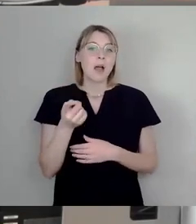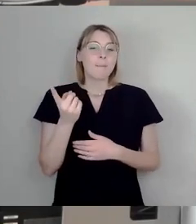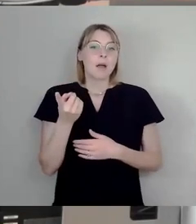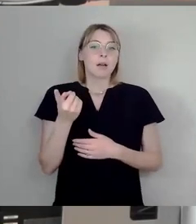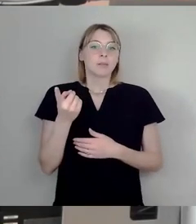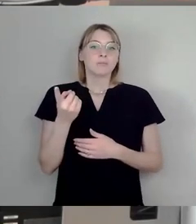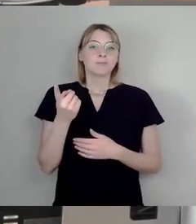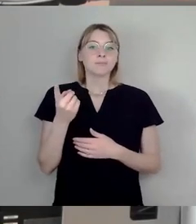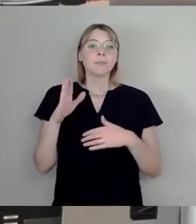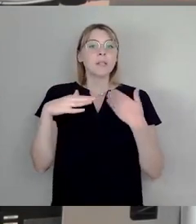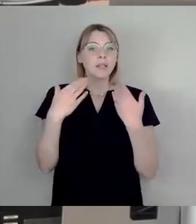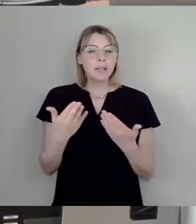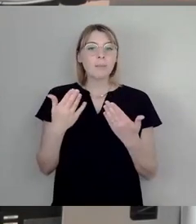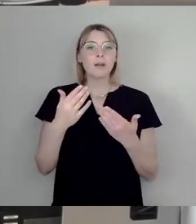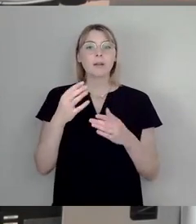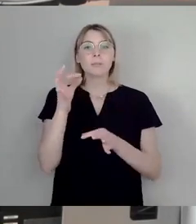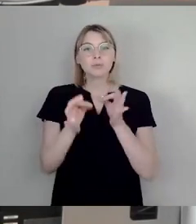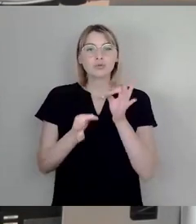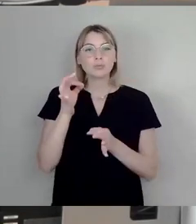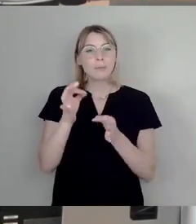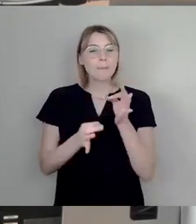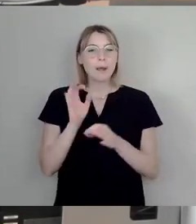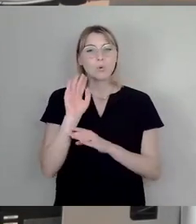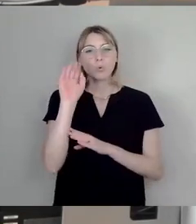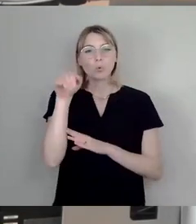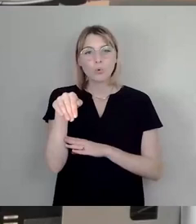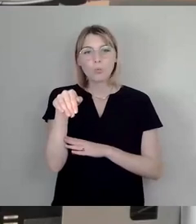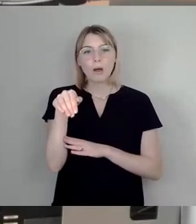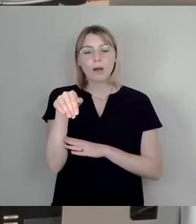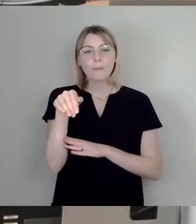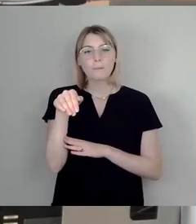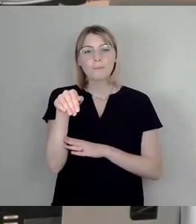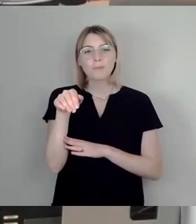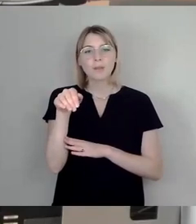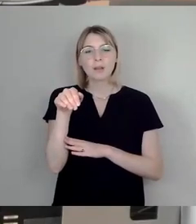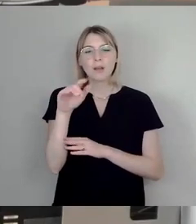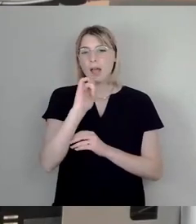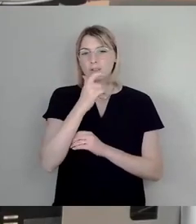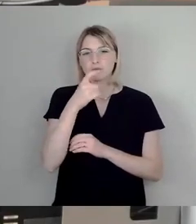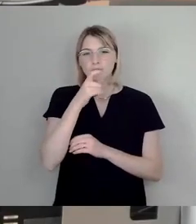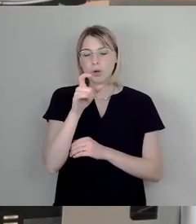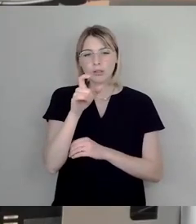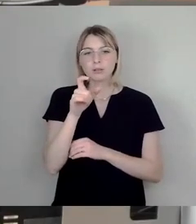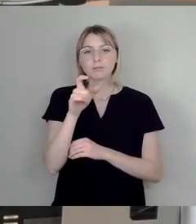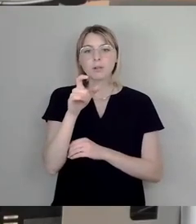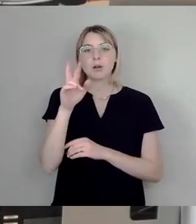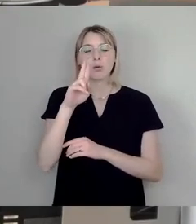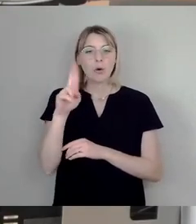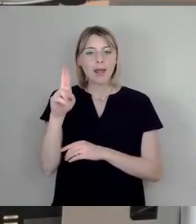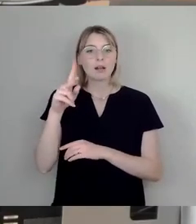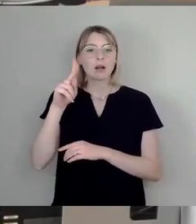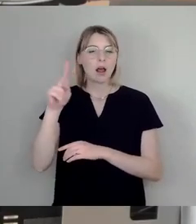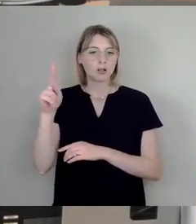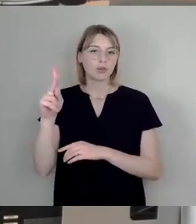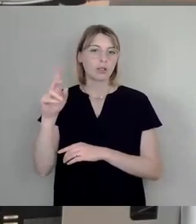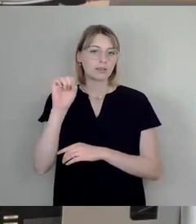die Bespielung über die Green Culture Sounds Installation hinaus auf dem Vorplatz und wir schaffen